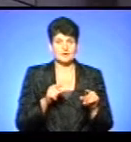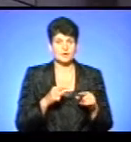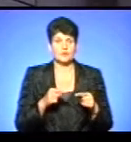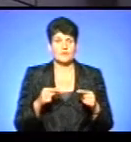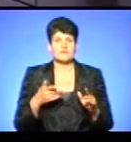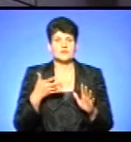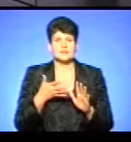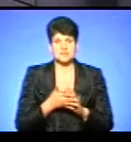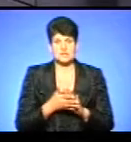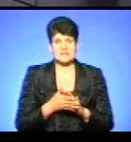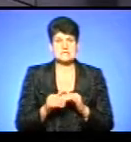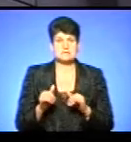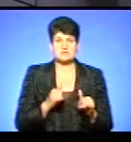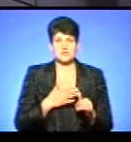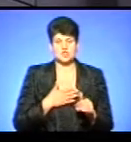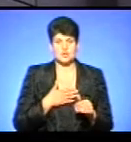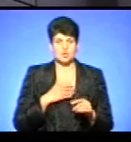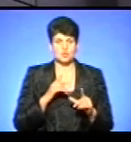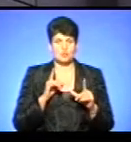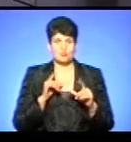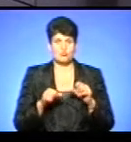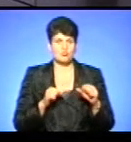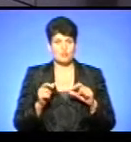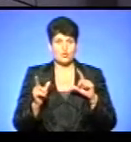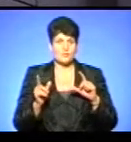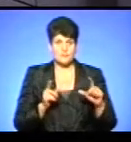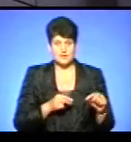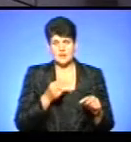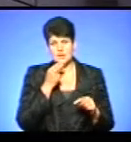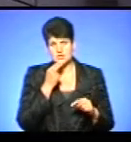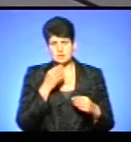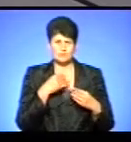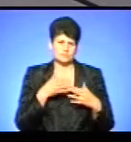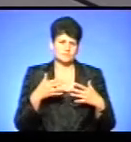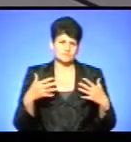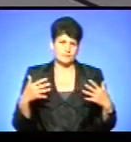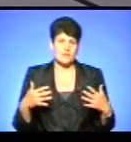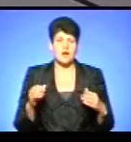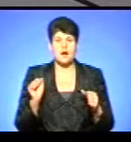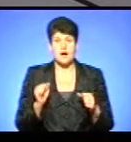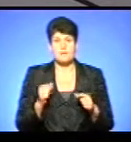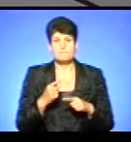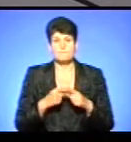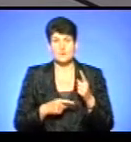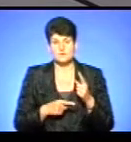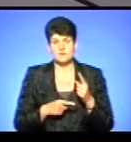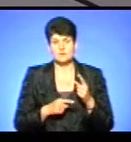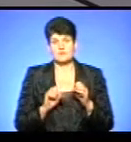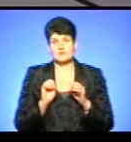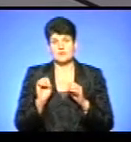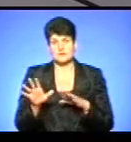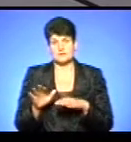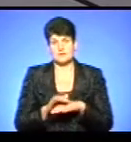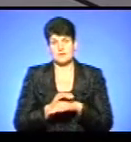витрачаємо на забезпечення нашого пробігу, на харчі, на продукти, на ночівлі в кемпінгах, а половину ми відкладаємо на